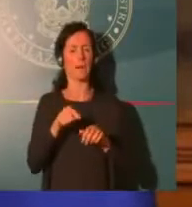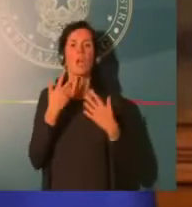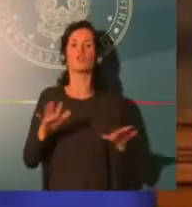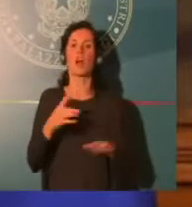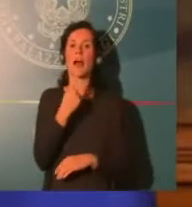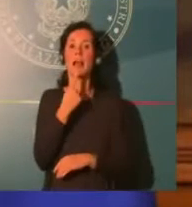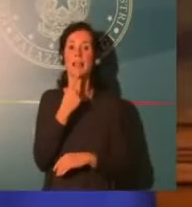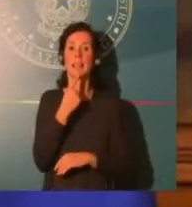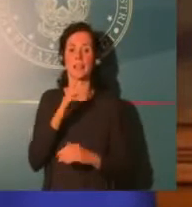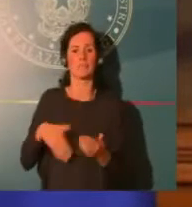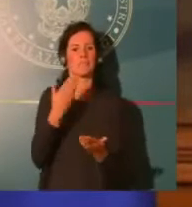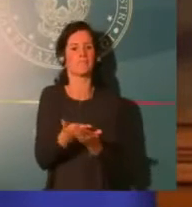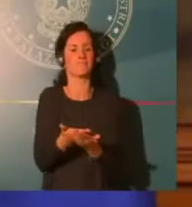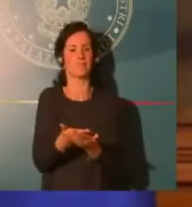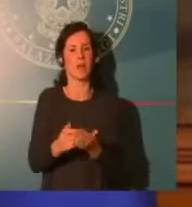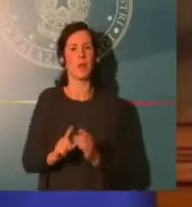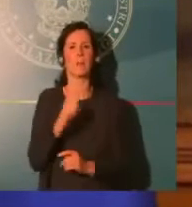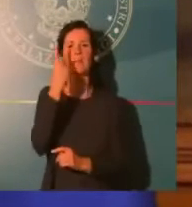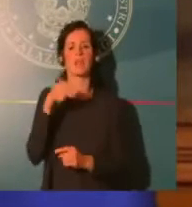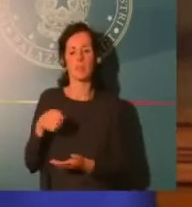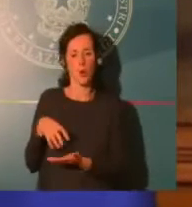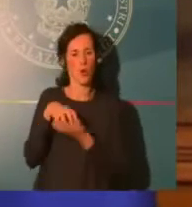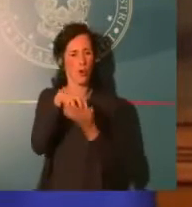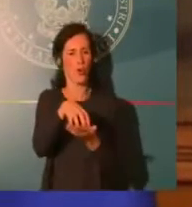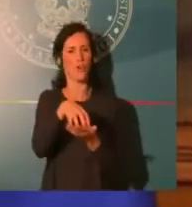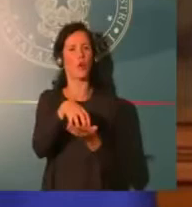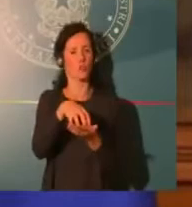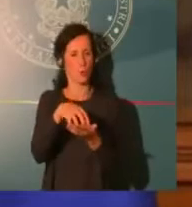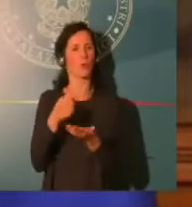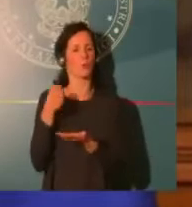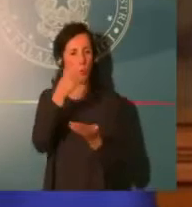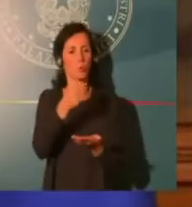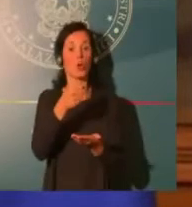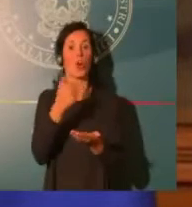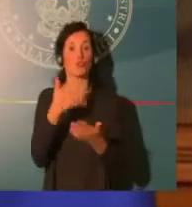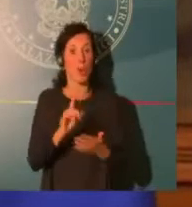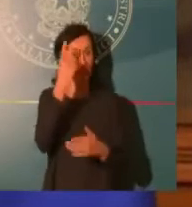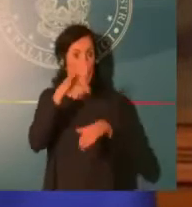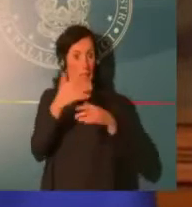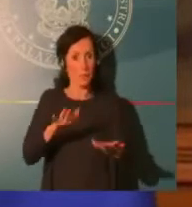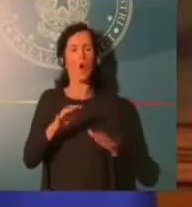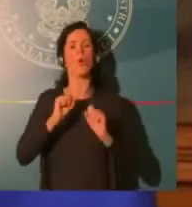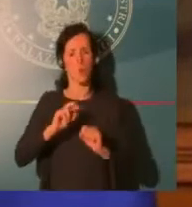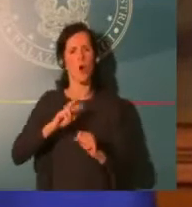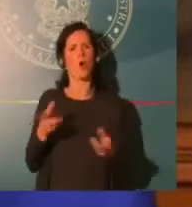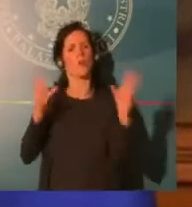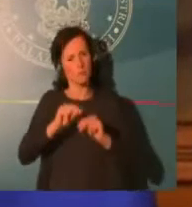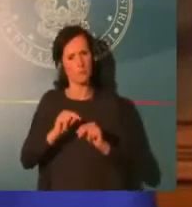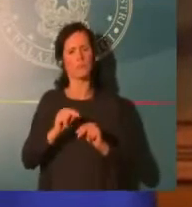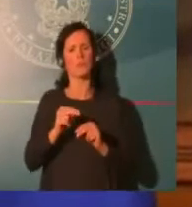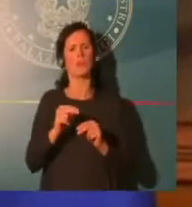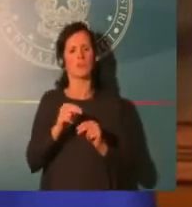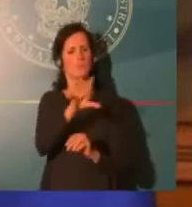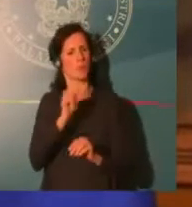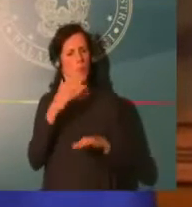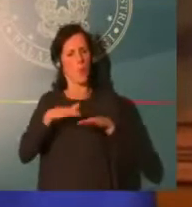Successivamente e subito dopo anche gli altri. Faccio qualche esempio. Un piccolo bar che aveva ottenuto 2.000 euro di ristoro